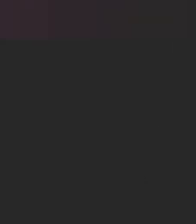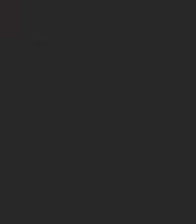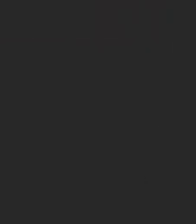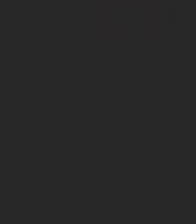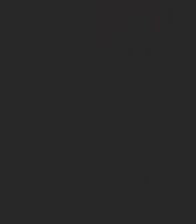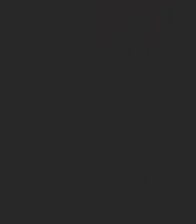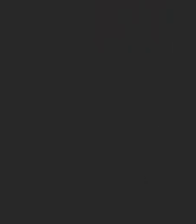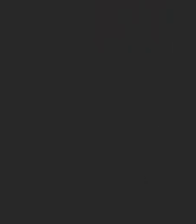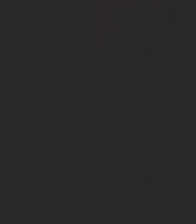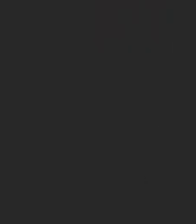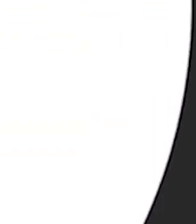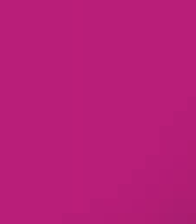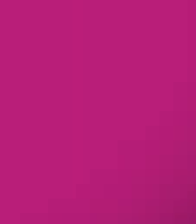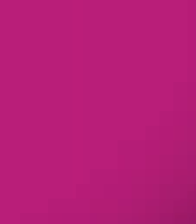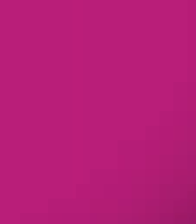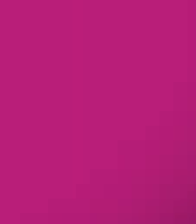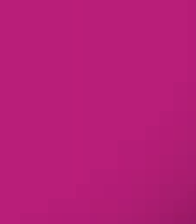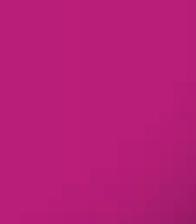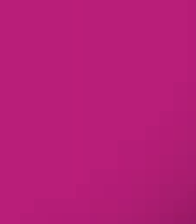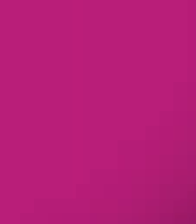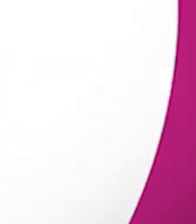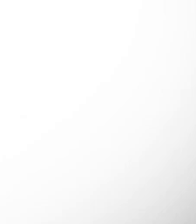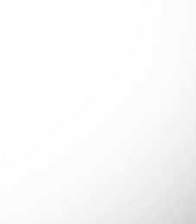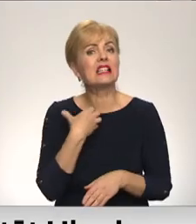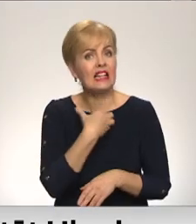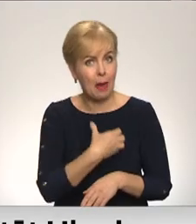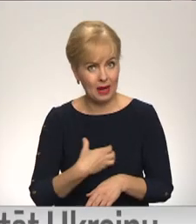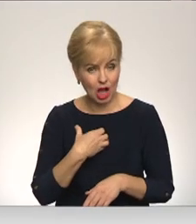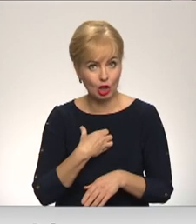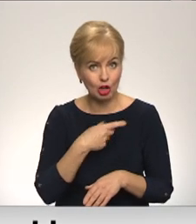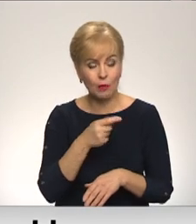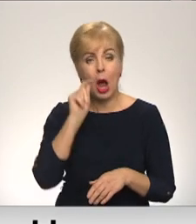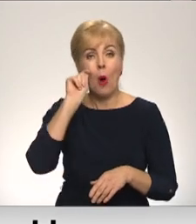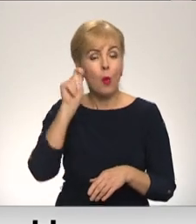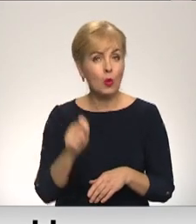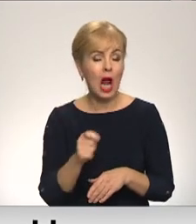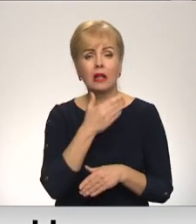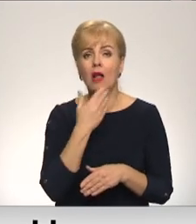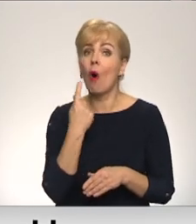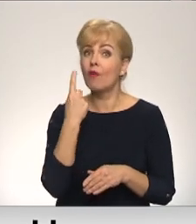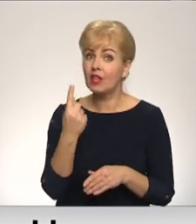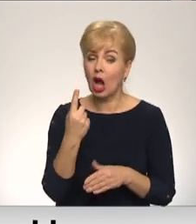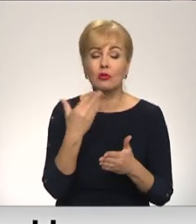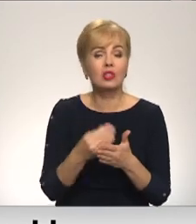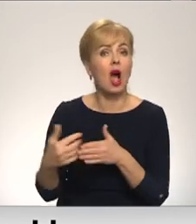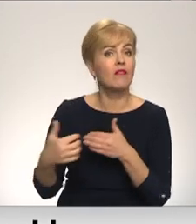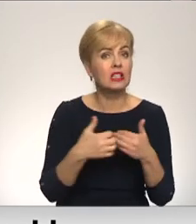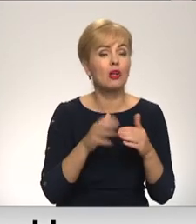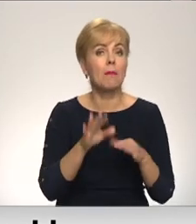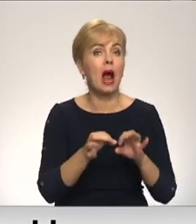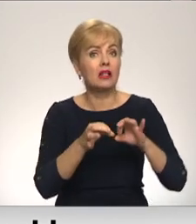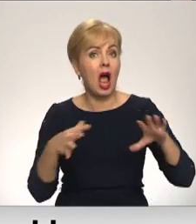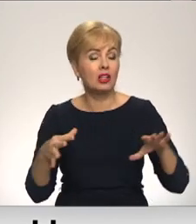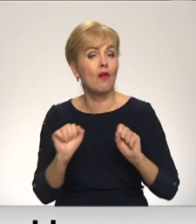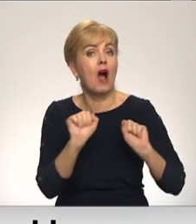Re! Viss ēters ir te! Un Ukraina nav viena savā cīņā par neatkarības